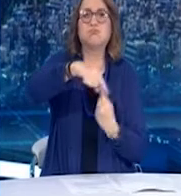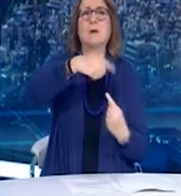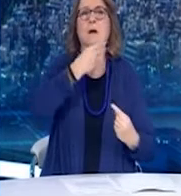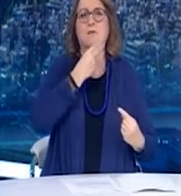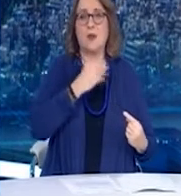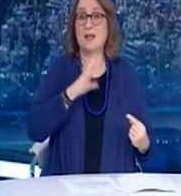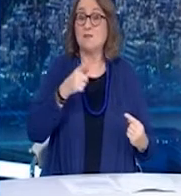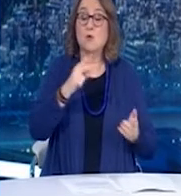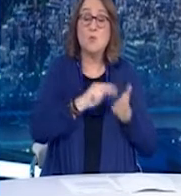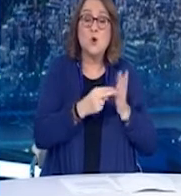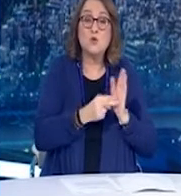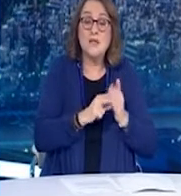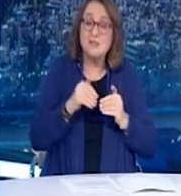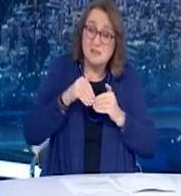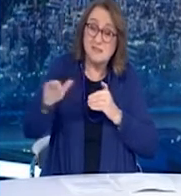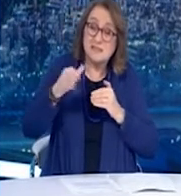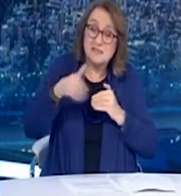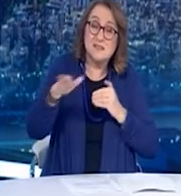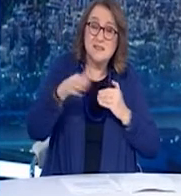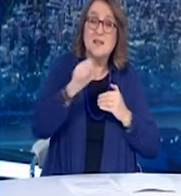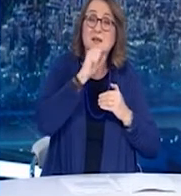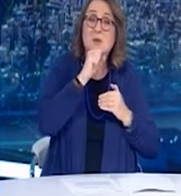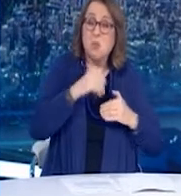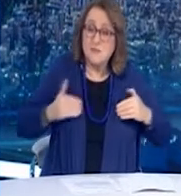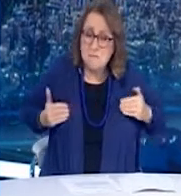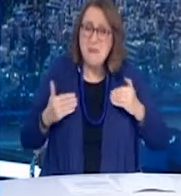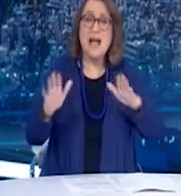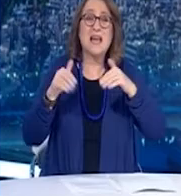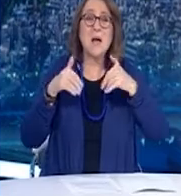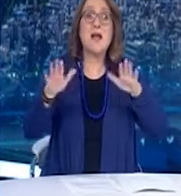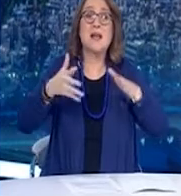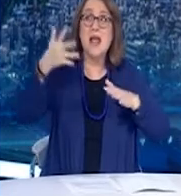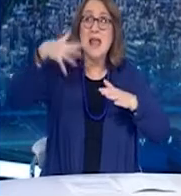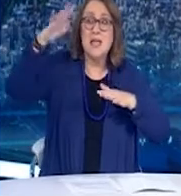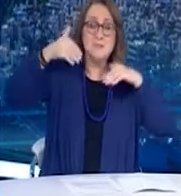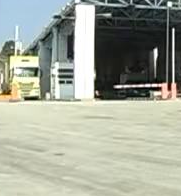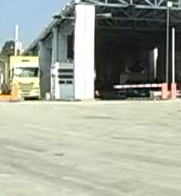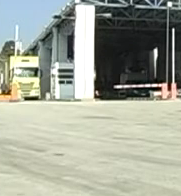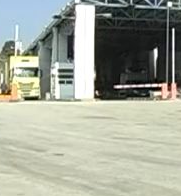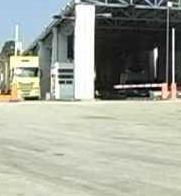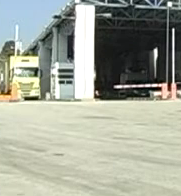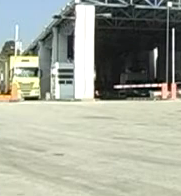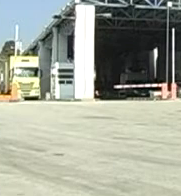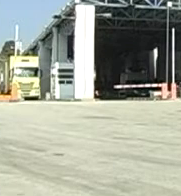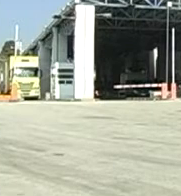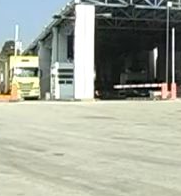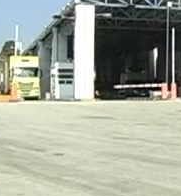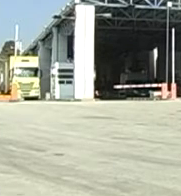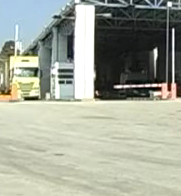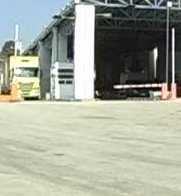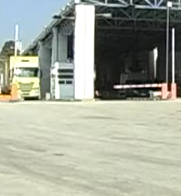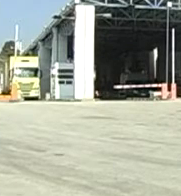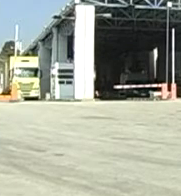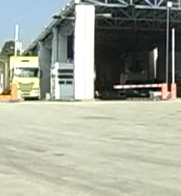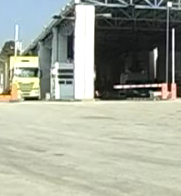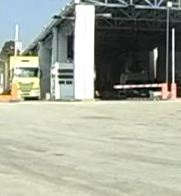μαζί τους. Βοηθήστε τους να περάσουν την περίοδο του lockdown. Με όσο το δυνατόν μεγαλύτερη ασφάλεια μπορείτε. Τέλος, ο Υφυπουργός Πολιτικής Προστασίας και